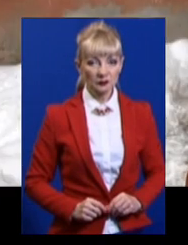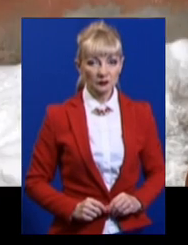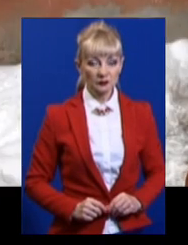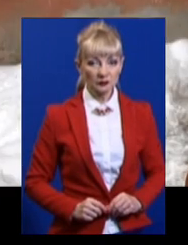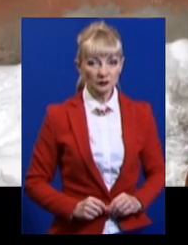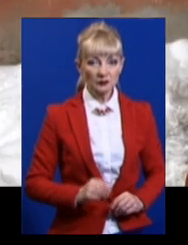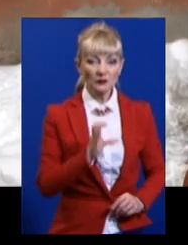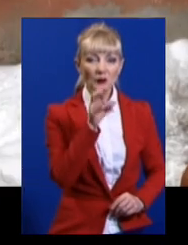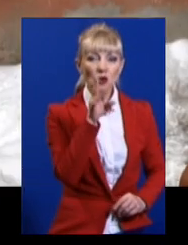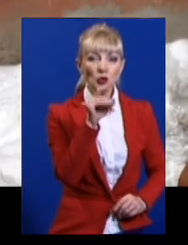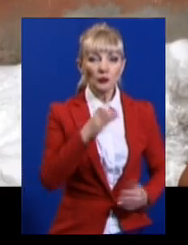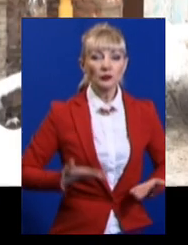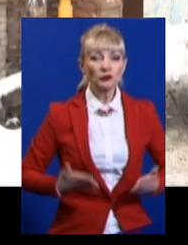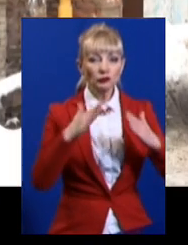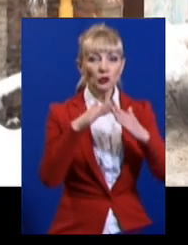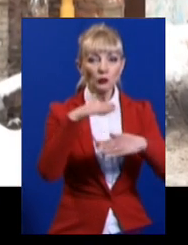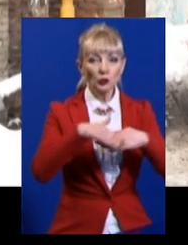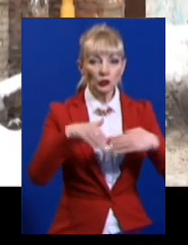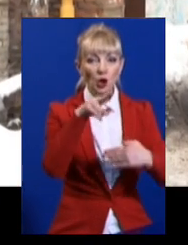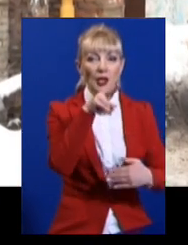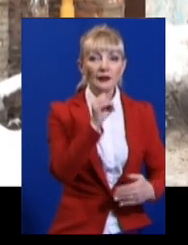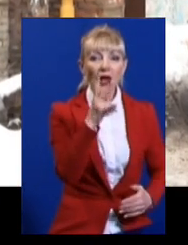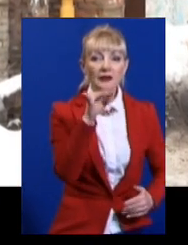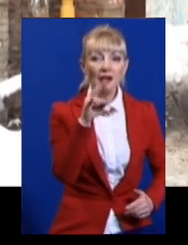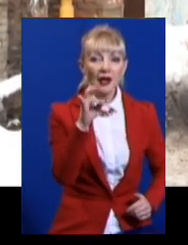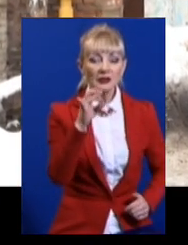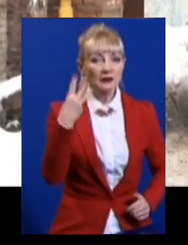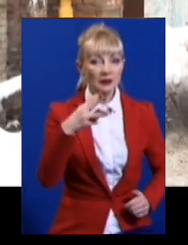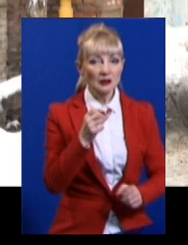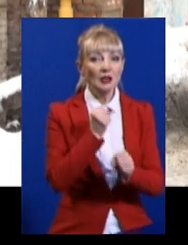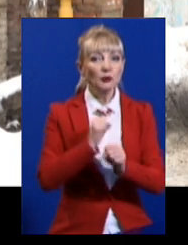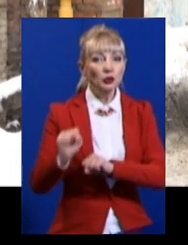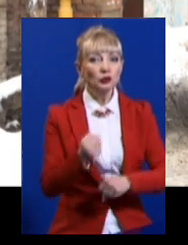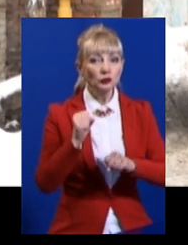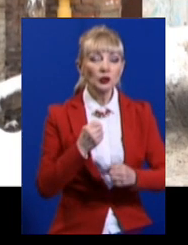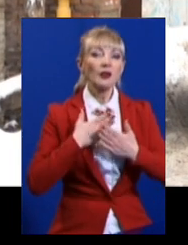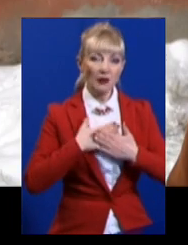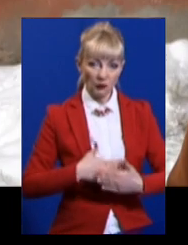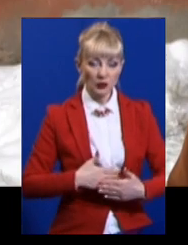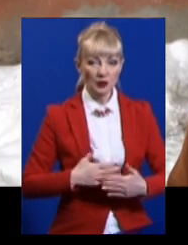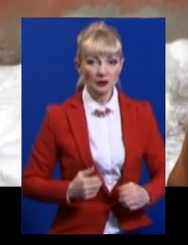Валентина Скокова мешкає у будинку по вулиці Данилевського, 30. Каже, роботою двірника задоволена.